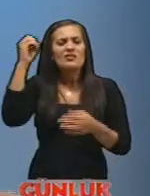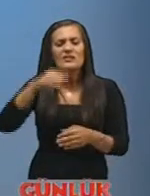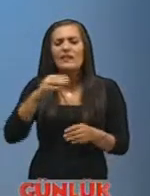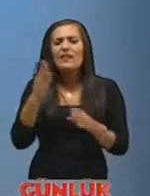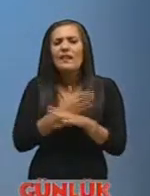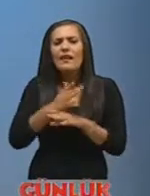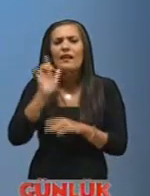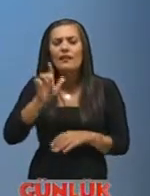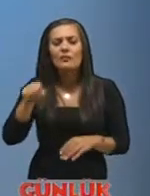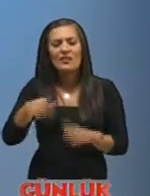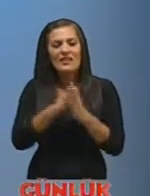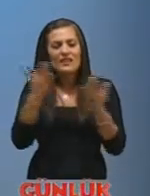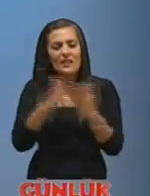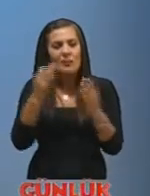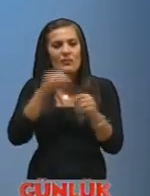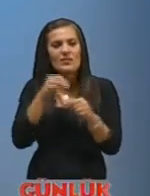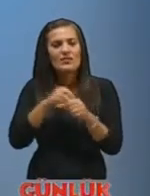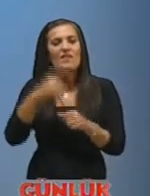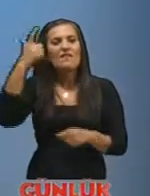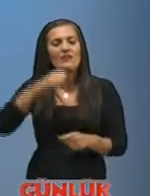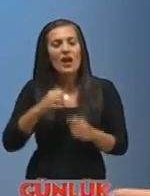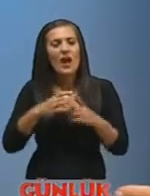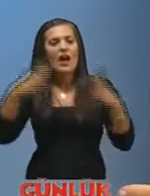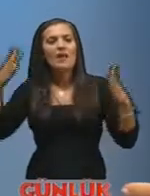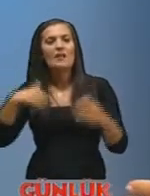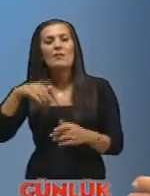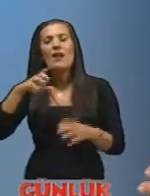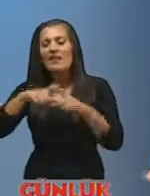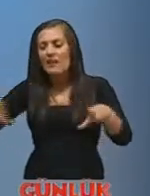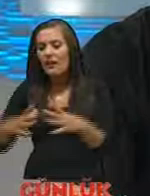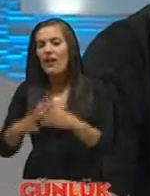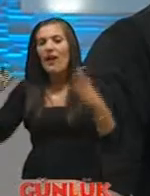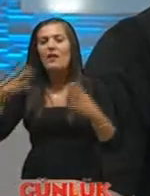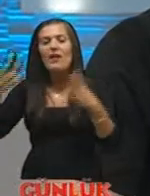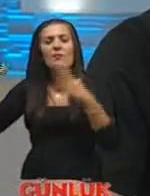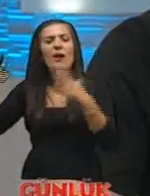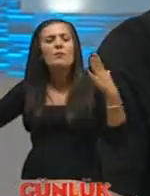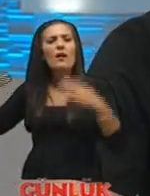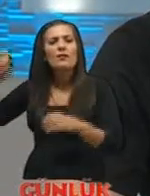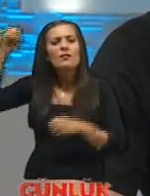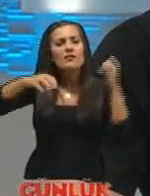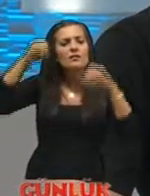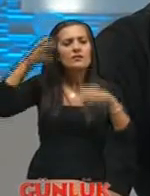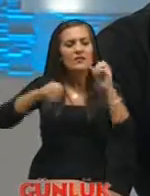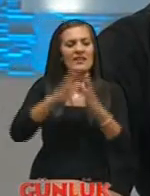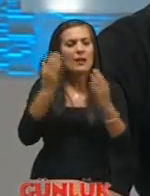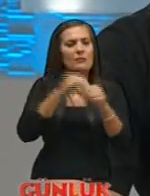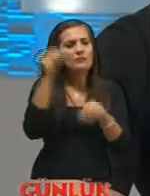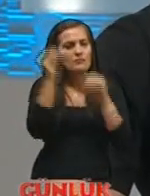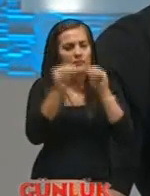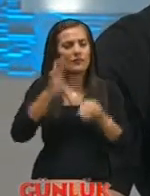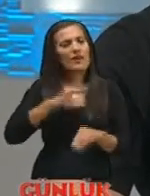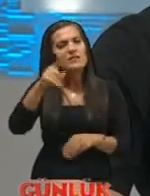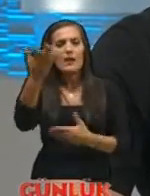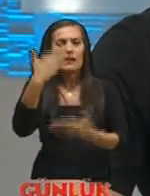için gerekir? burada kitabınızda fizyolojik aydınlatma, dekoratif aydınlatma, dikkati çeken aydınlatma diye görmüşsünüz, açmışsınız sizden